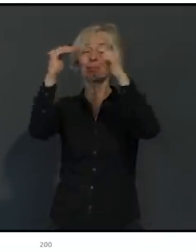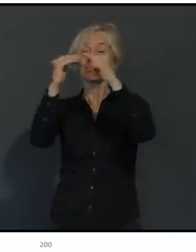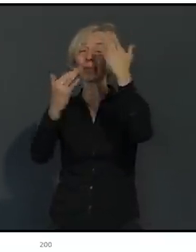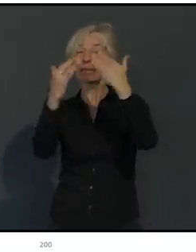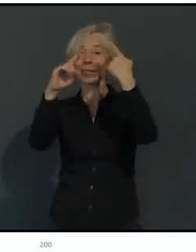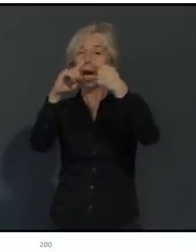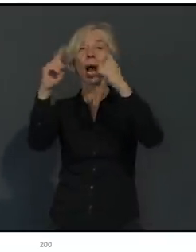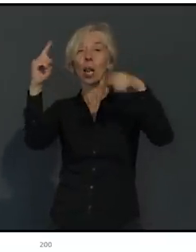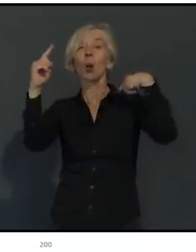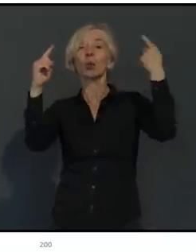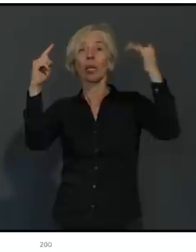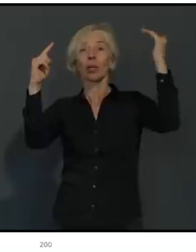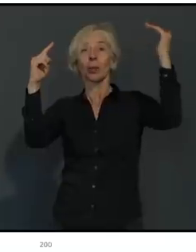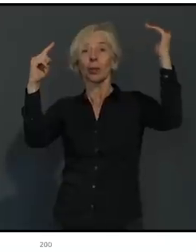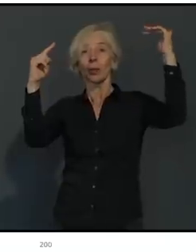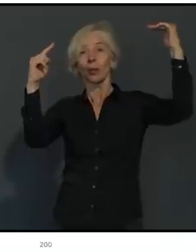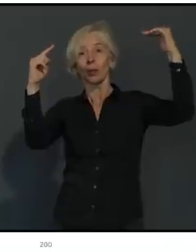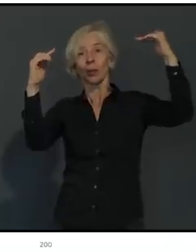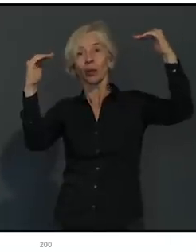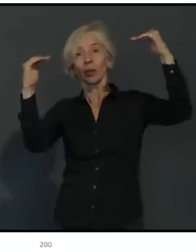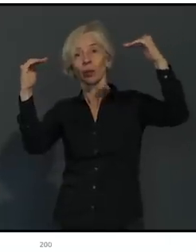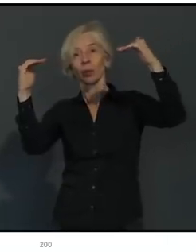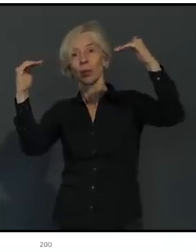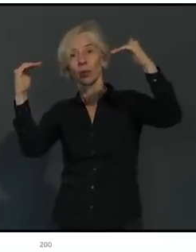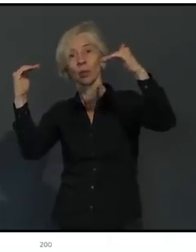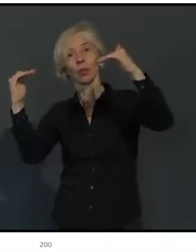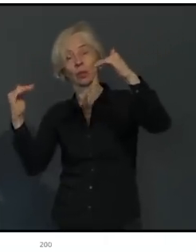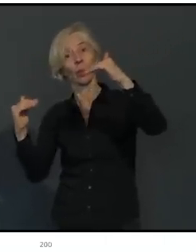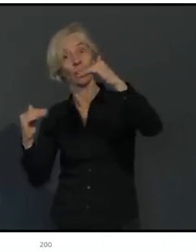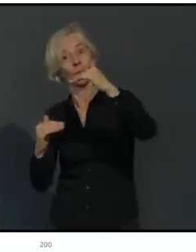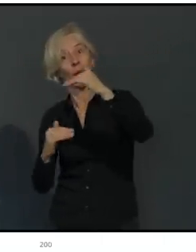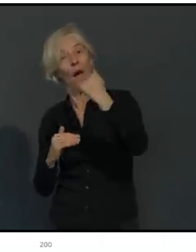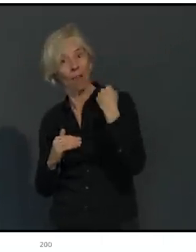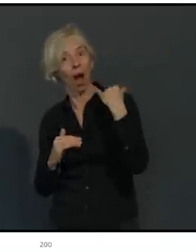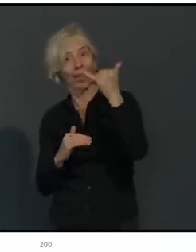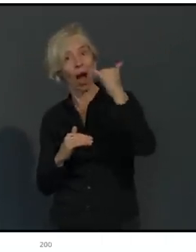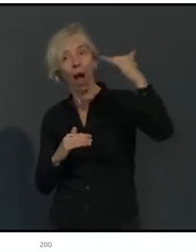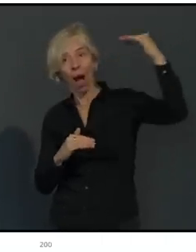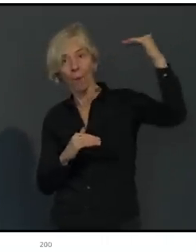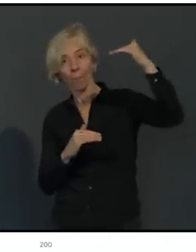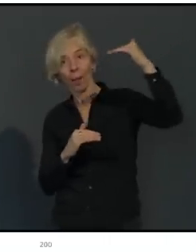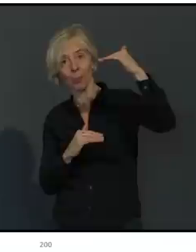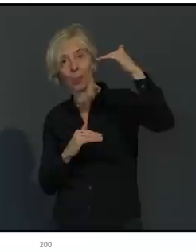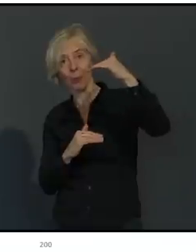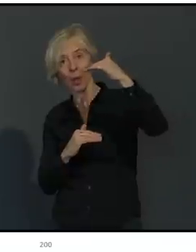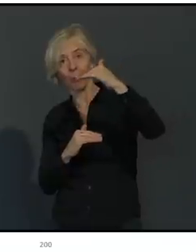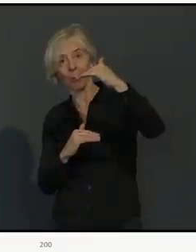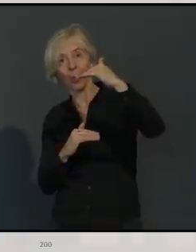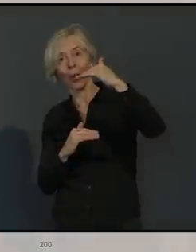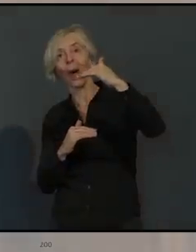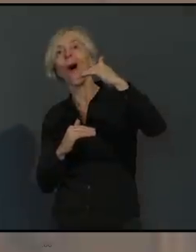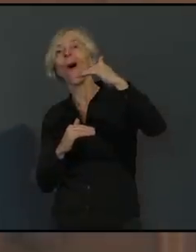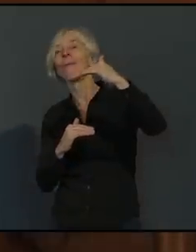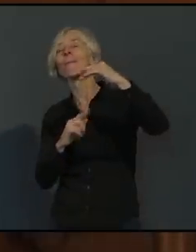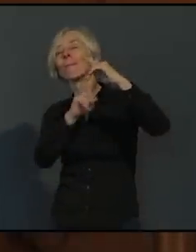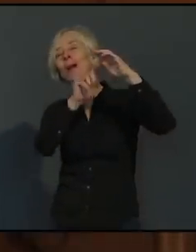Rückgang und auch dieser Rückgang hat sich sogar zunehmend beschleunigt in den ersten Tagen. Allerdings diese Beschleunigung des Rückgangs hat dann am 13